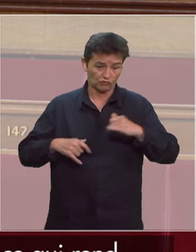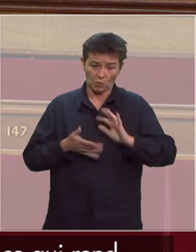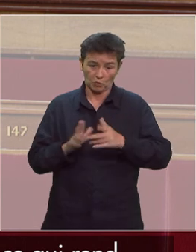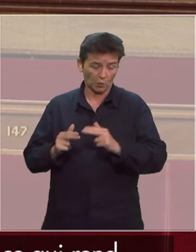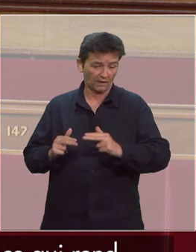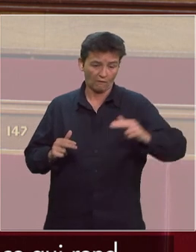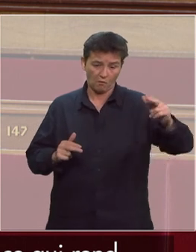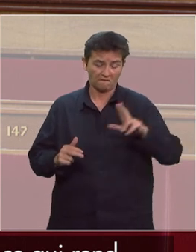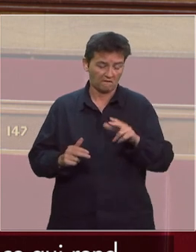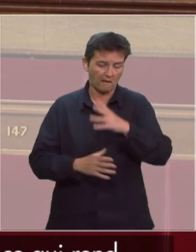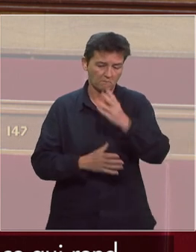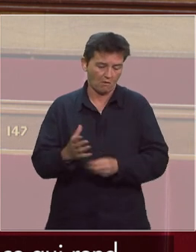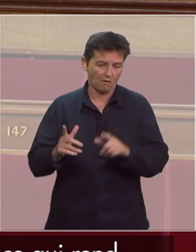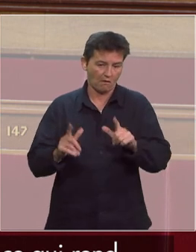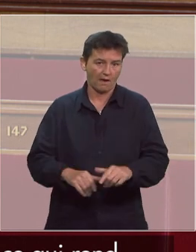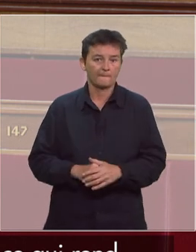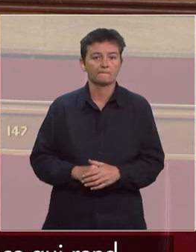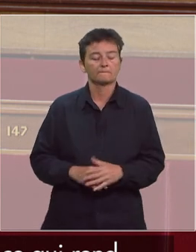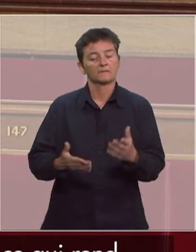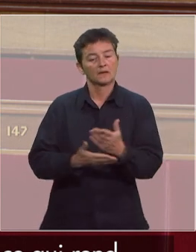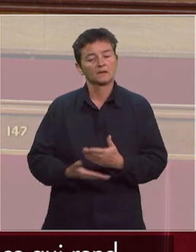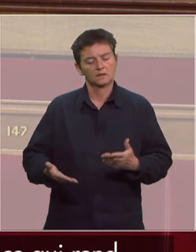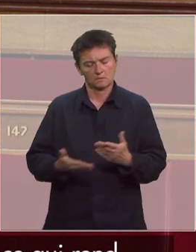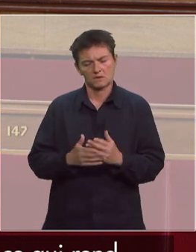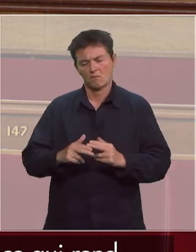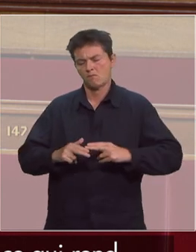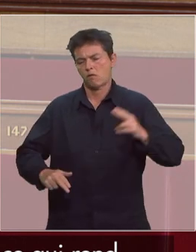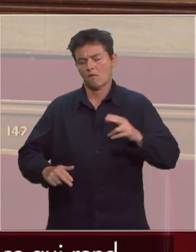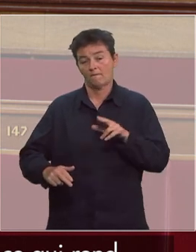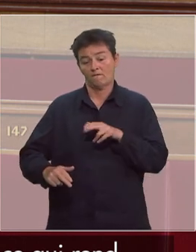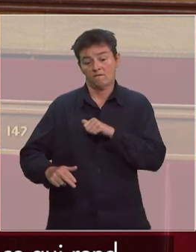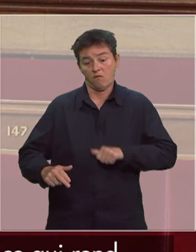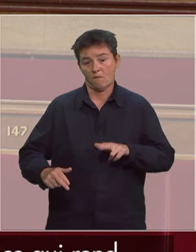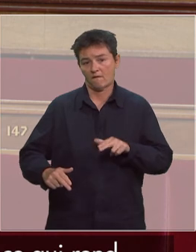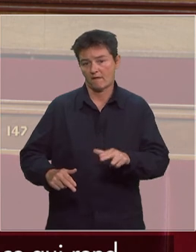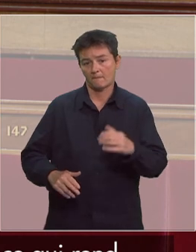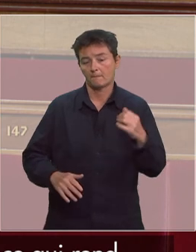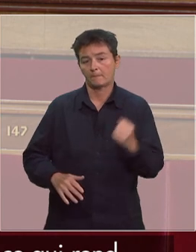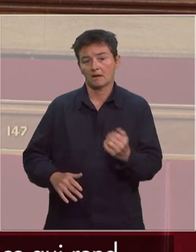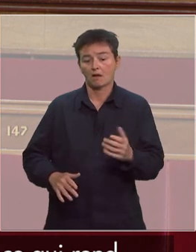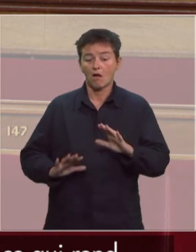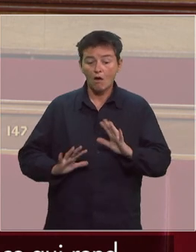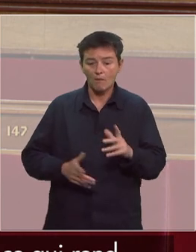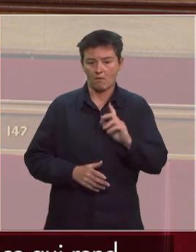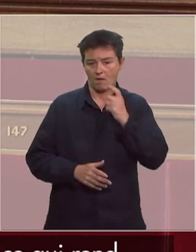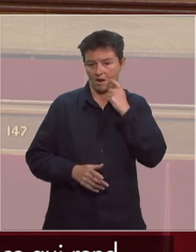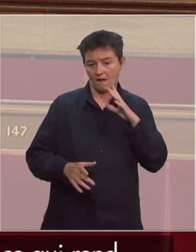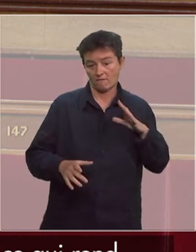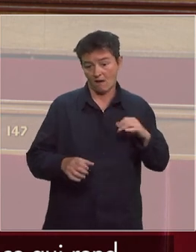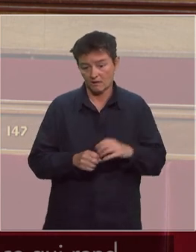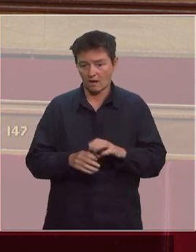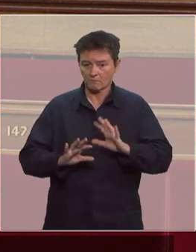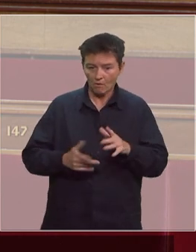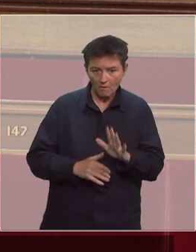et cette inégalité qui va s'accroître encore comment ces élèves vont-ils pouvoir être